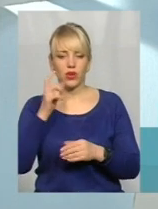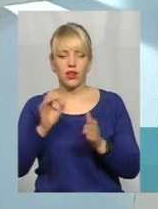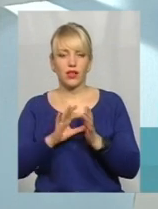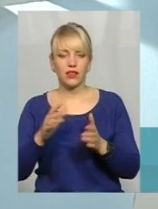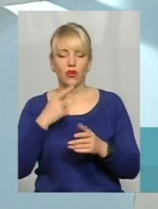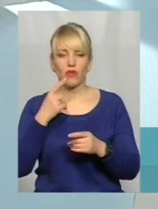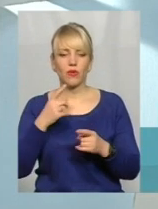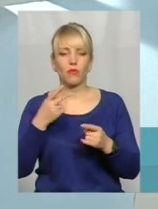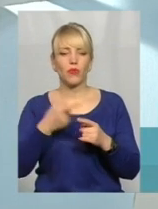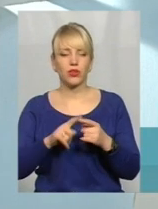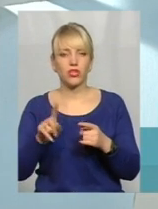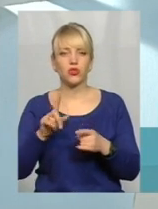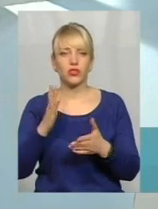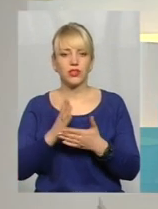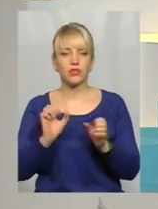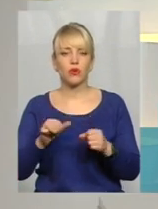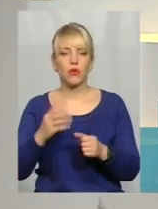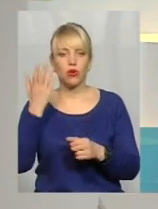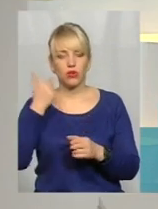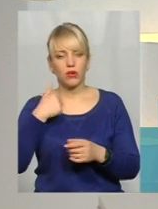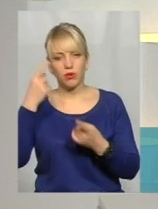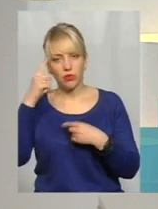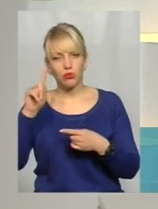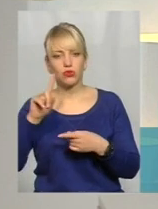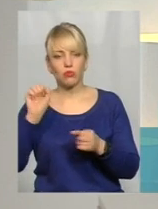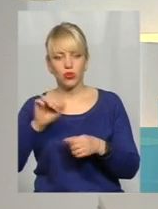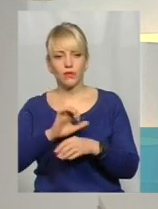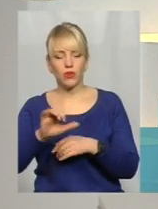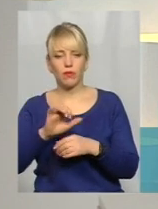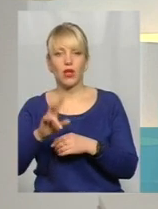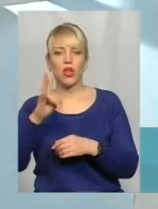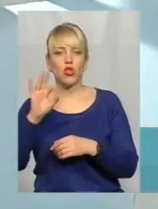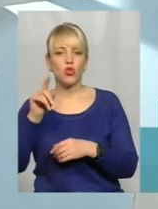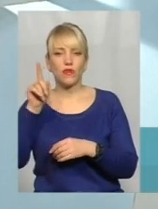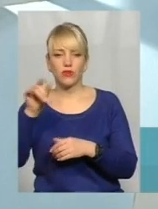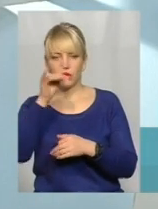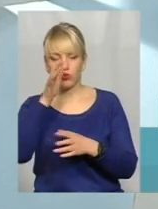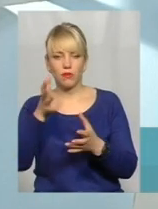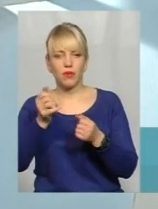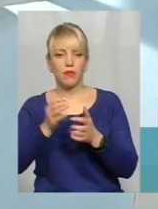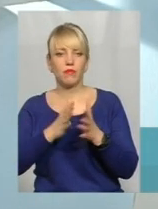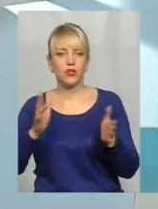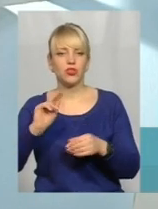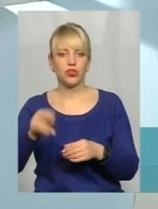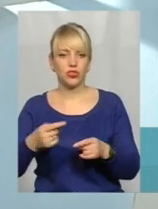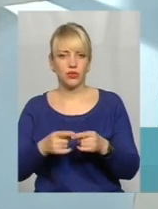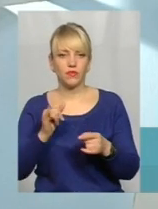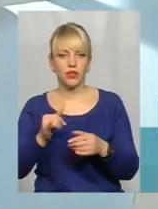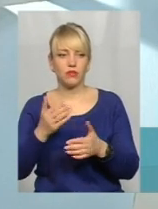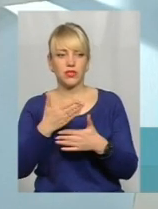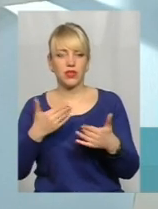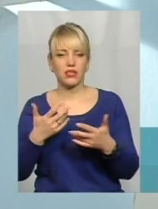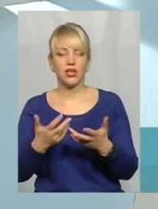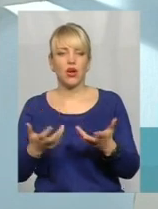Коли ми собі там надумали виробляти, але мережі не можуть прийняти більше, ніж. І зараз ці спроможності врахували в